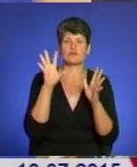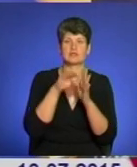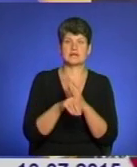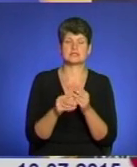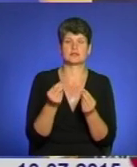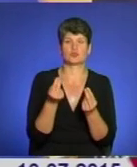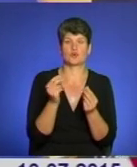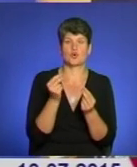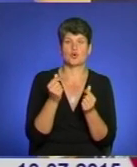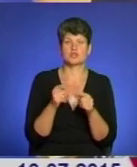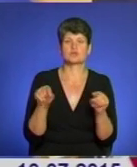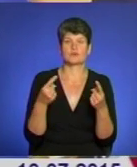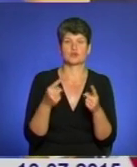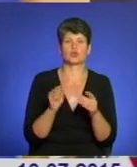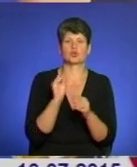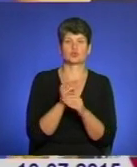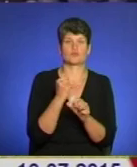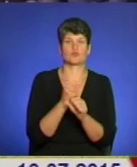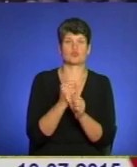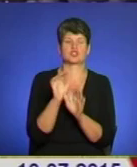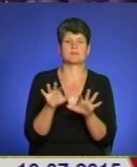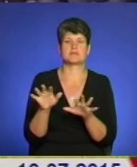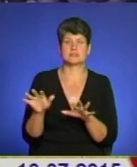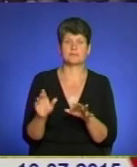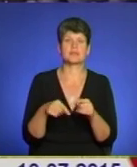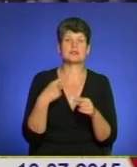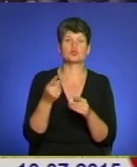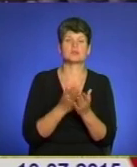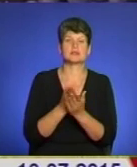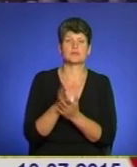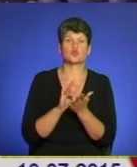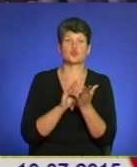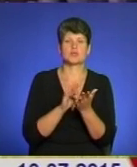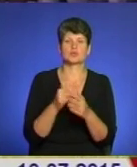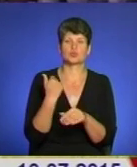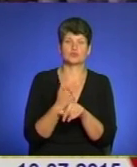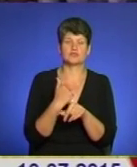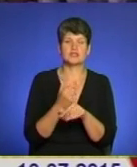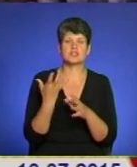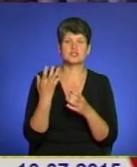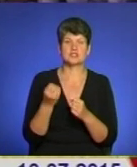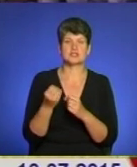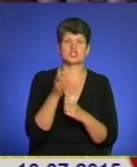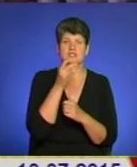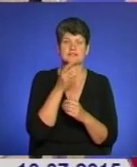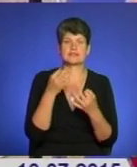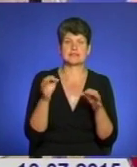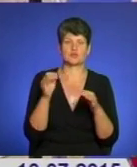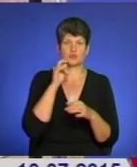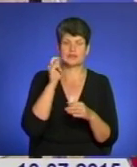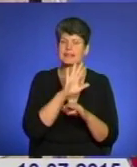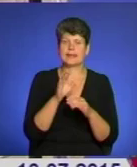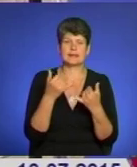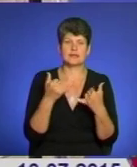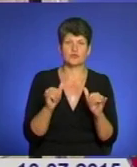додаткові ресурси, і створити додаткові робочі місця. Наступний напрямок туризм. Пріоритетний ще з часів Незалежної України. Не